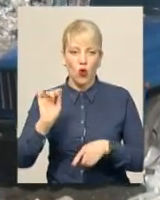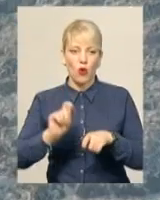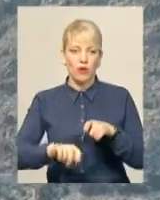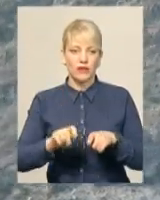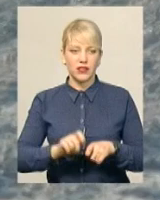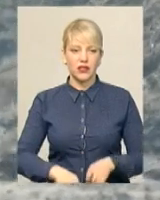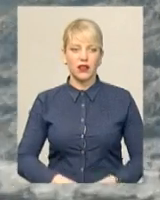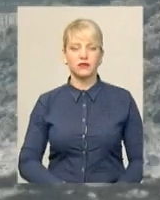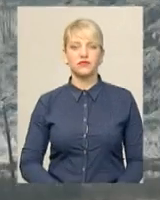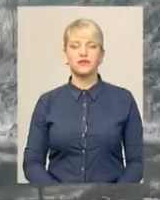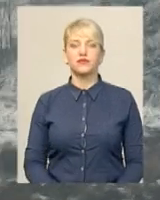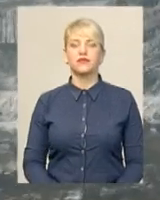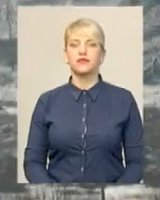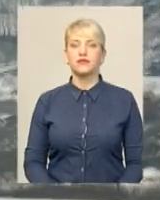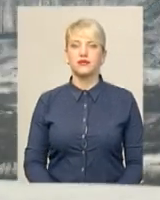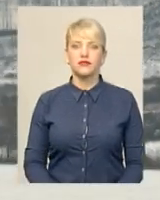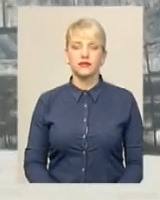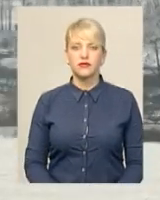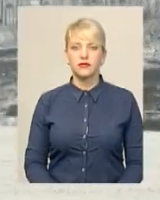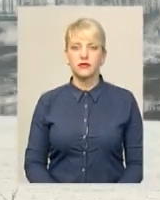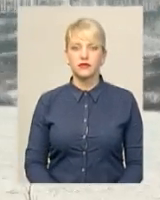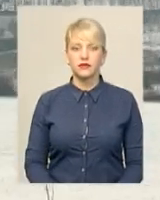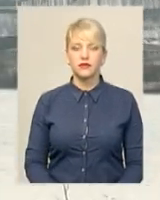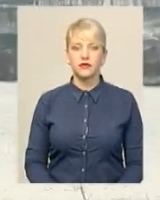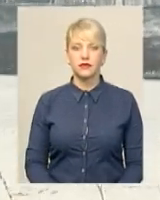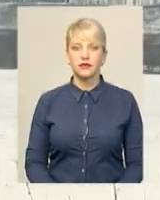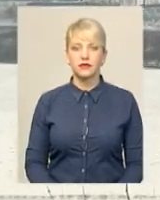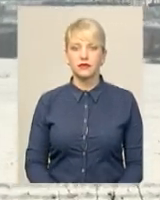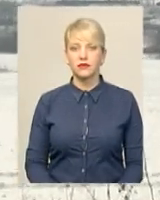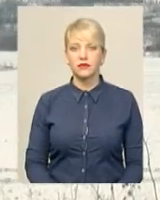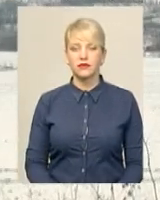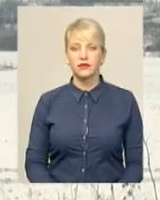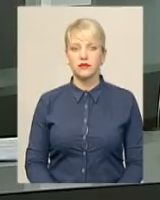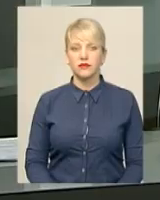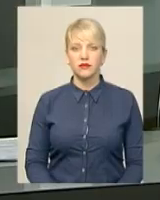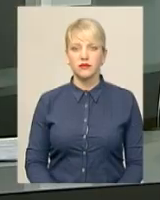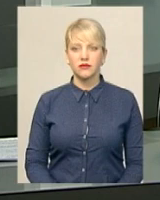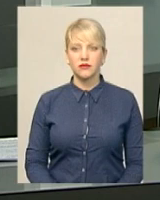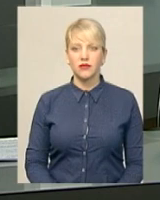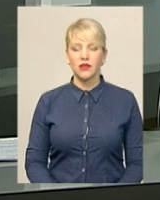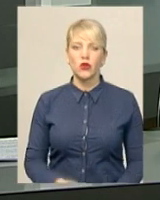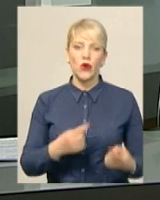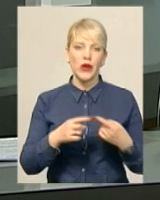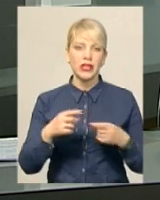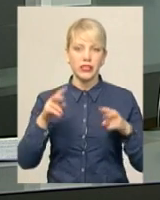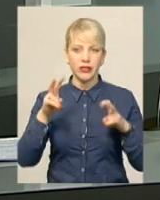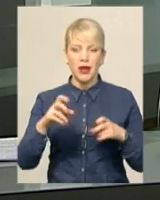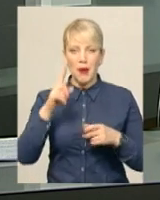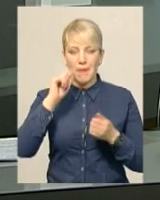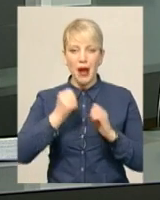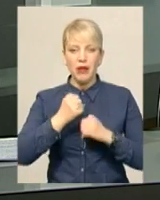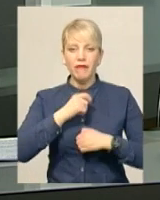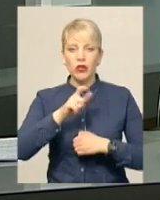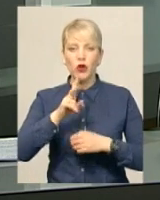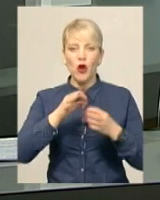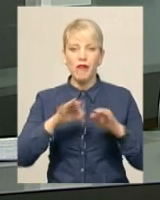Надія Драганчук, Олександр Горішевський, Володимир Саприкін. Новини, Поділля Центр. До інших тем. Пам'ять військових, які